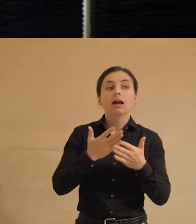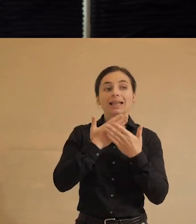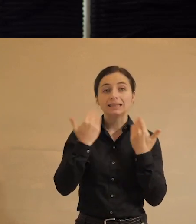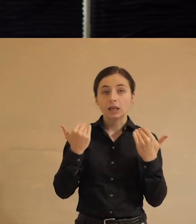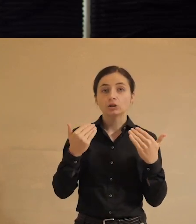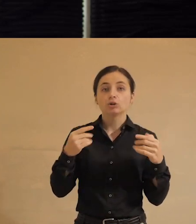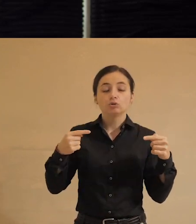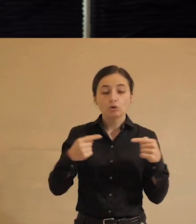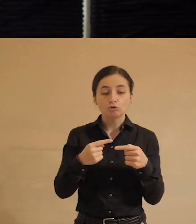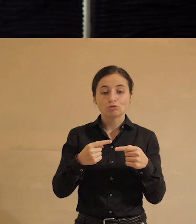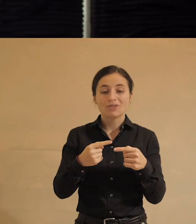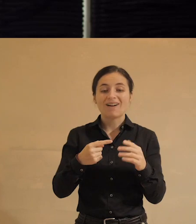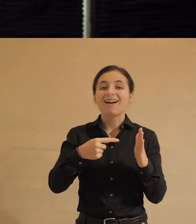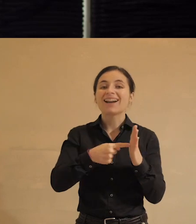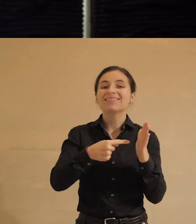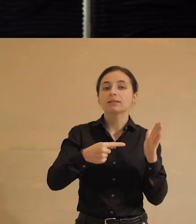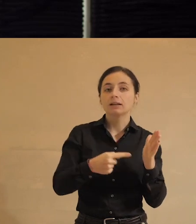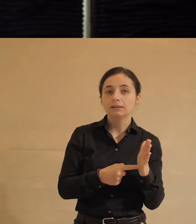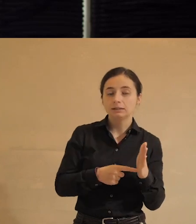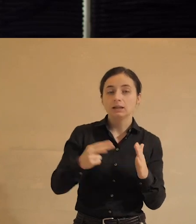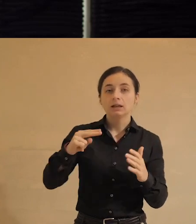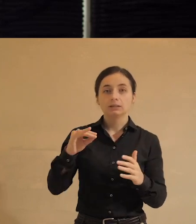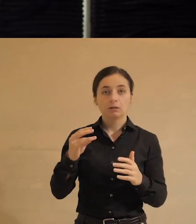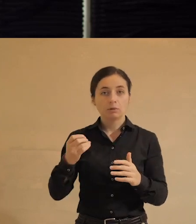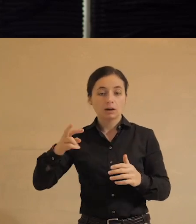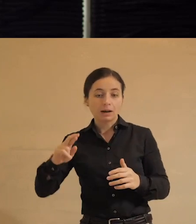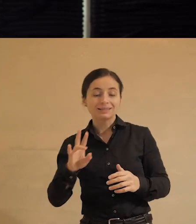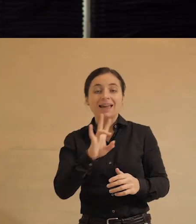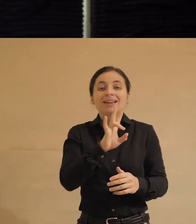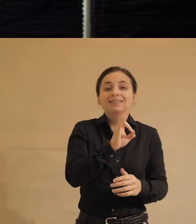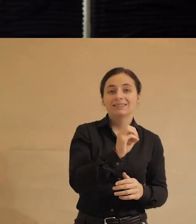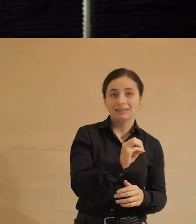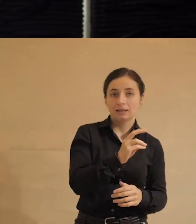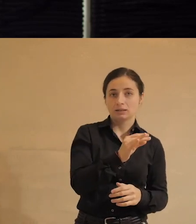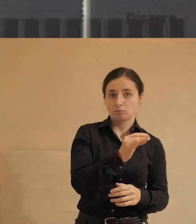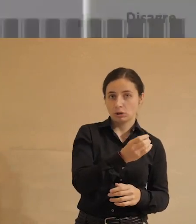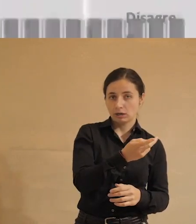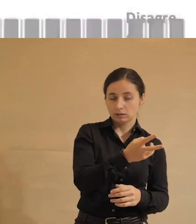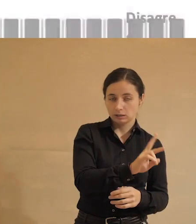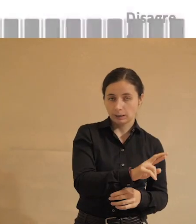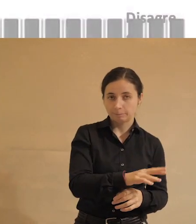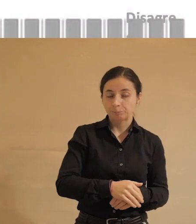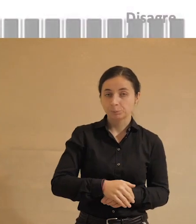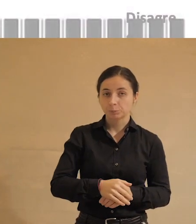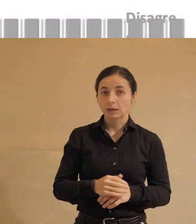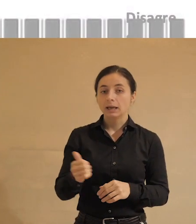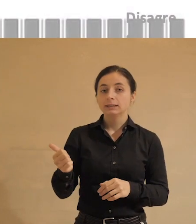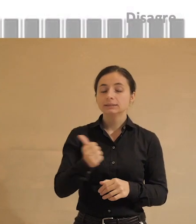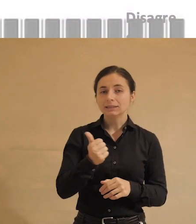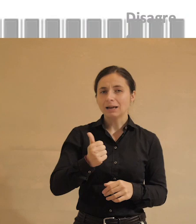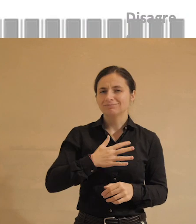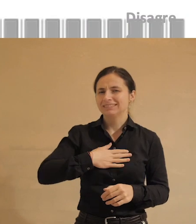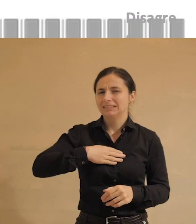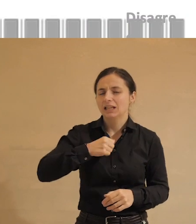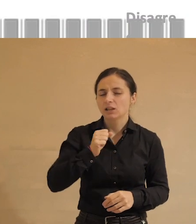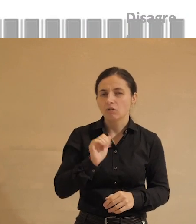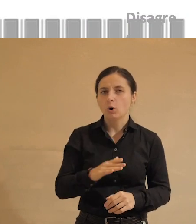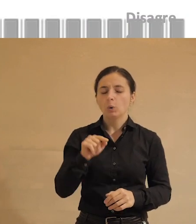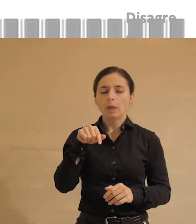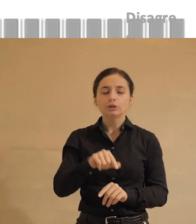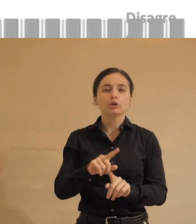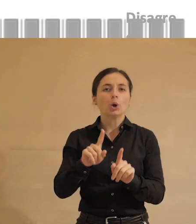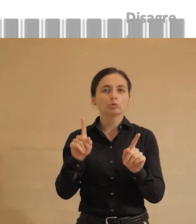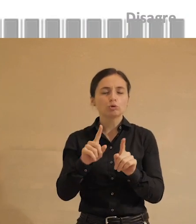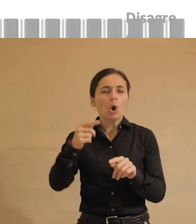на, так сказать, демократии и недемократии. Значит, смотрите, самые недовольные тем,